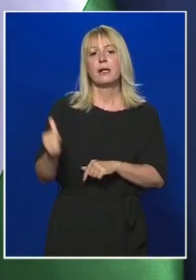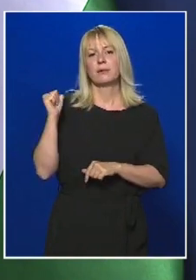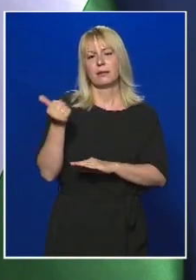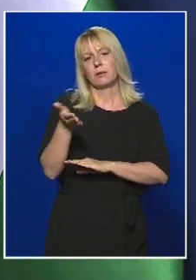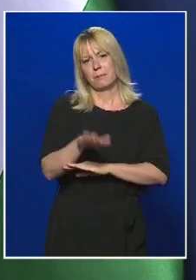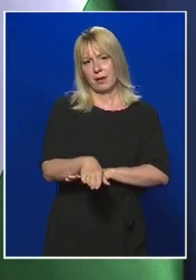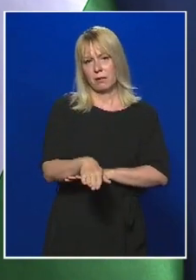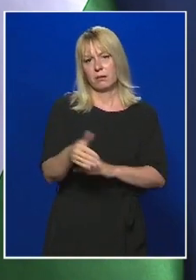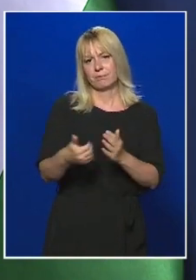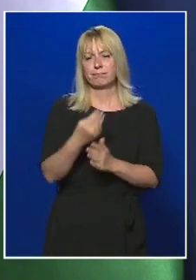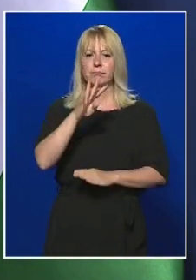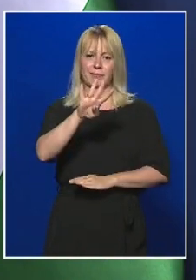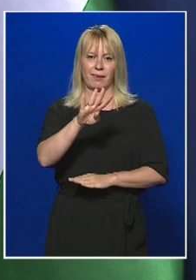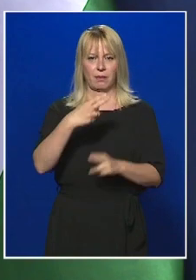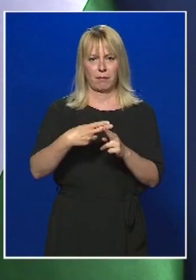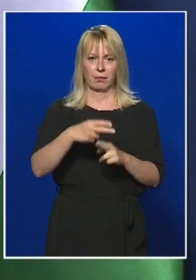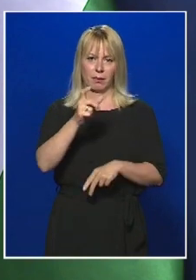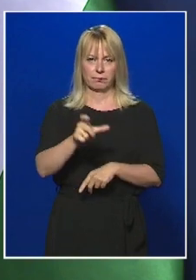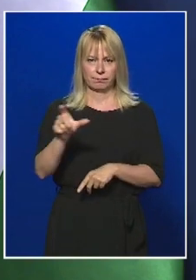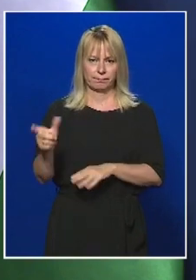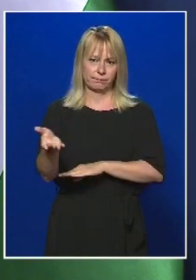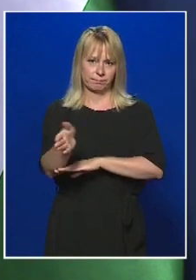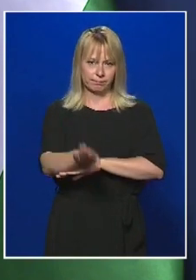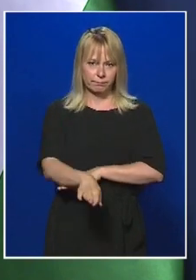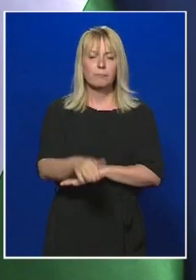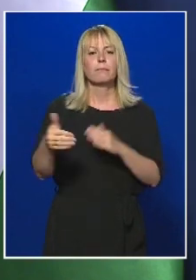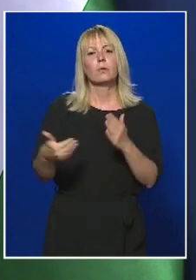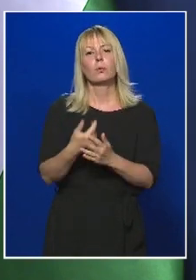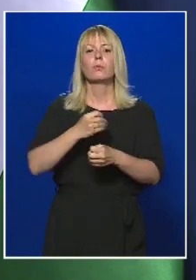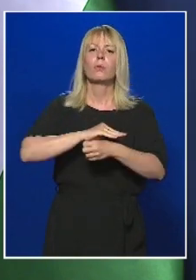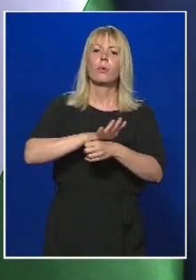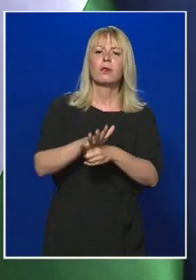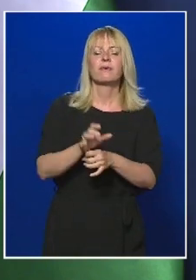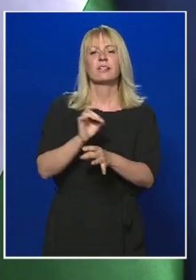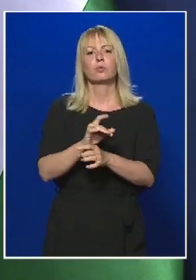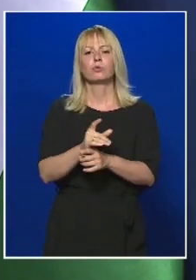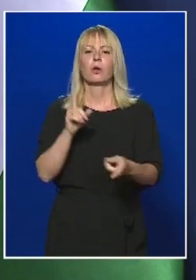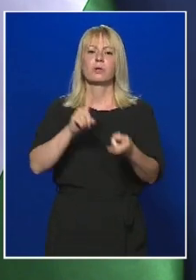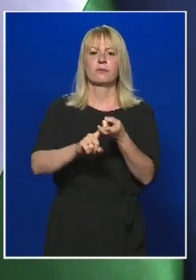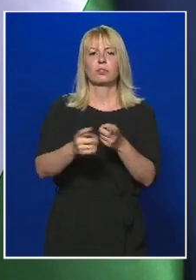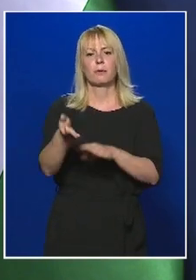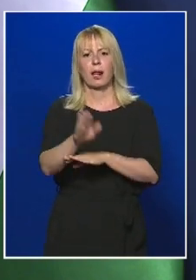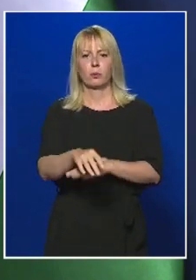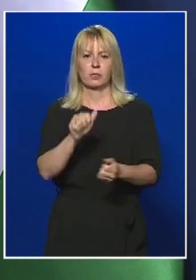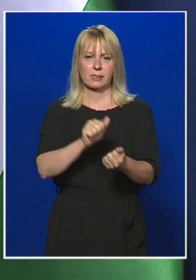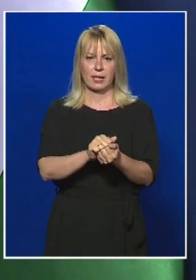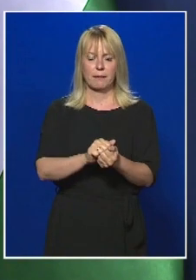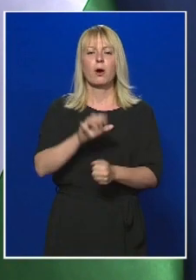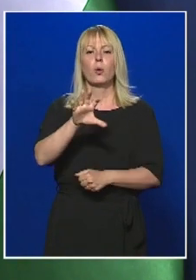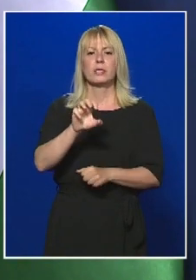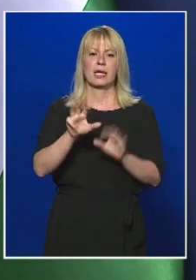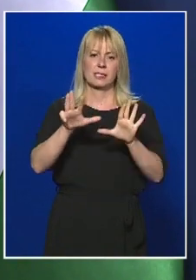meghalt újabb négy beteg, így az új koronavírussal valamilyen összefüggésben elhúnytak száma 509-re